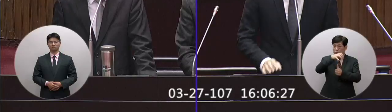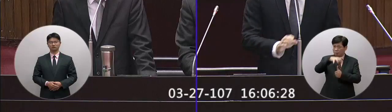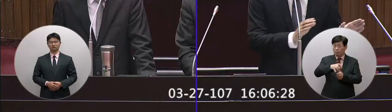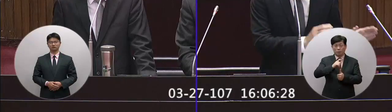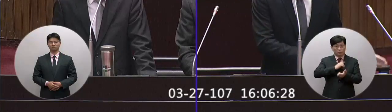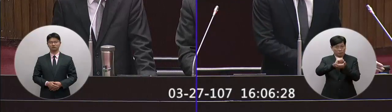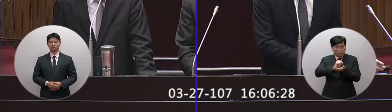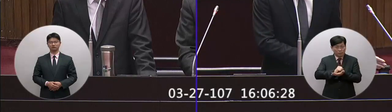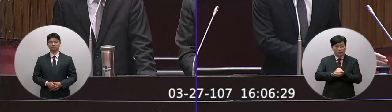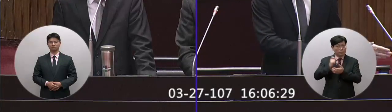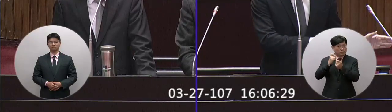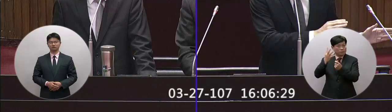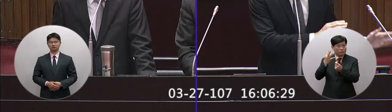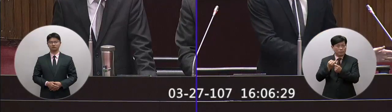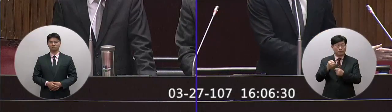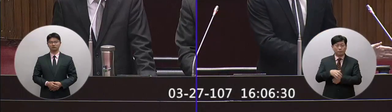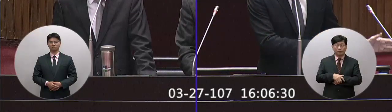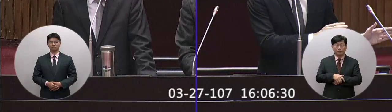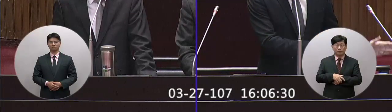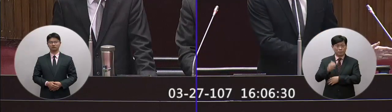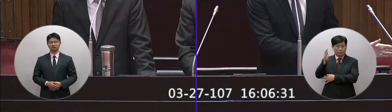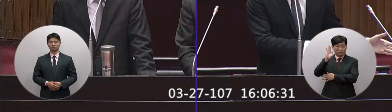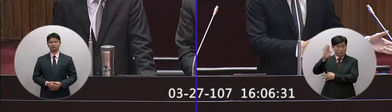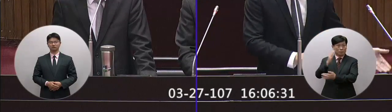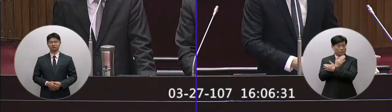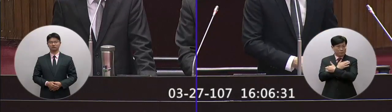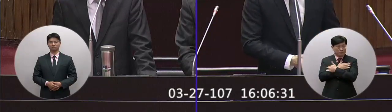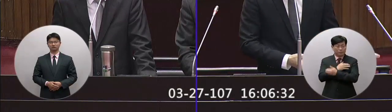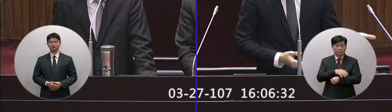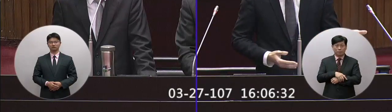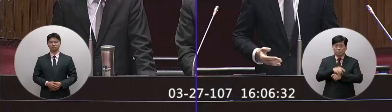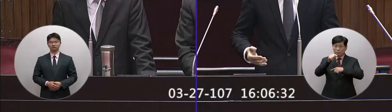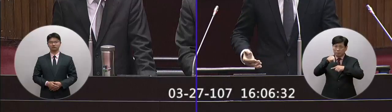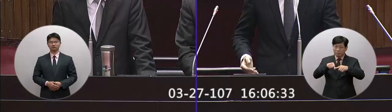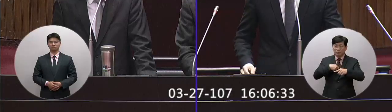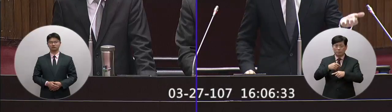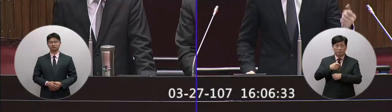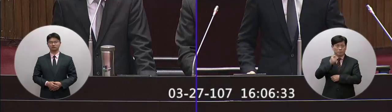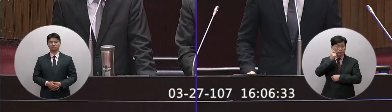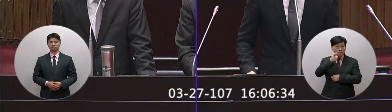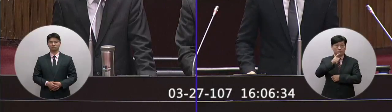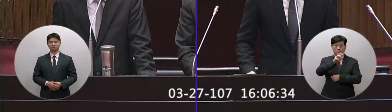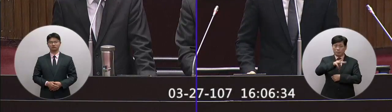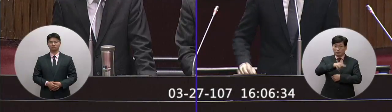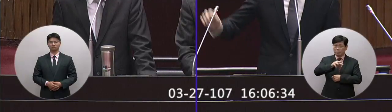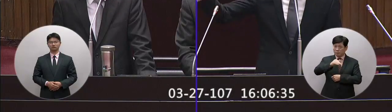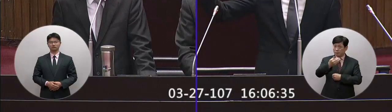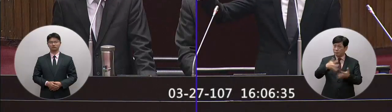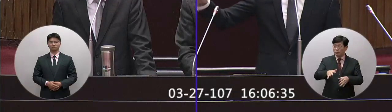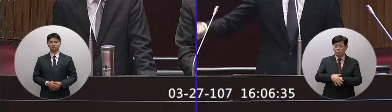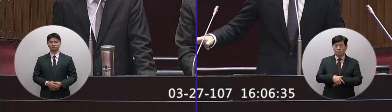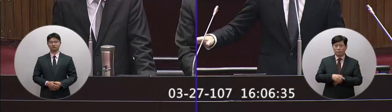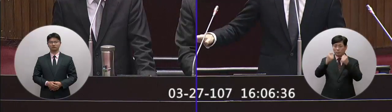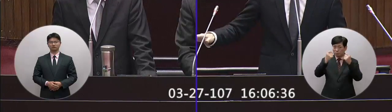統計這幾年這個公有的這個部分平均的收費是為這個三千九百多塊